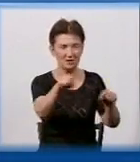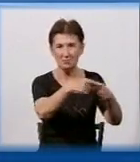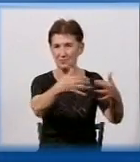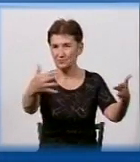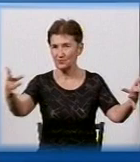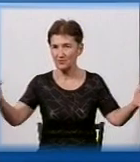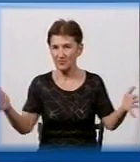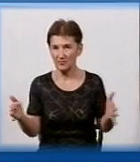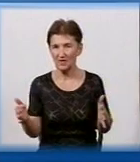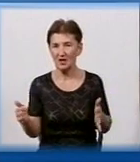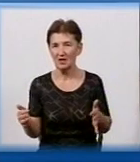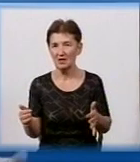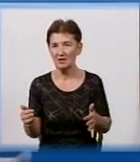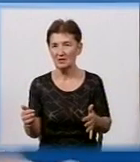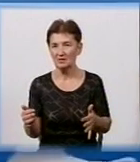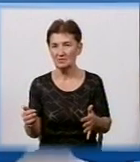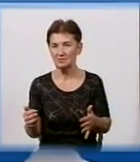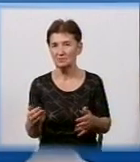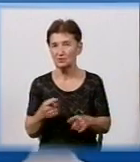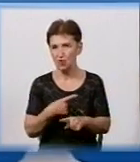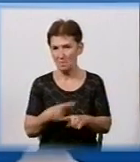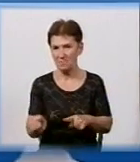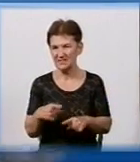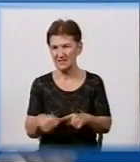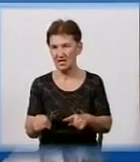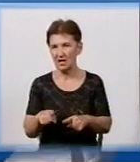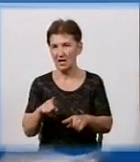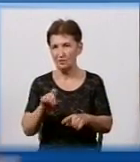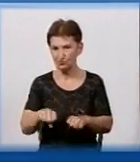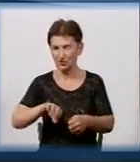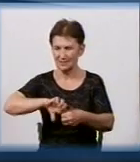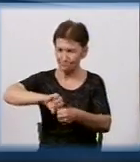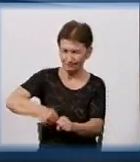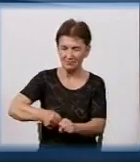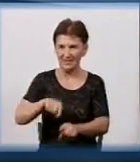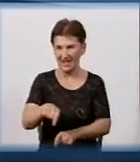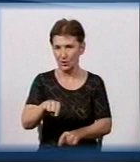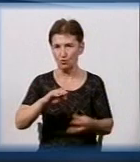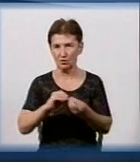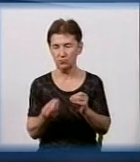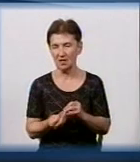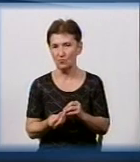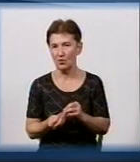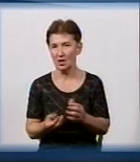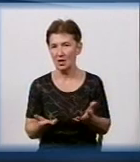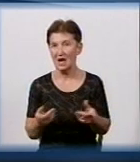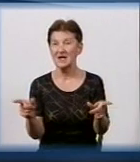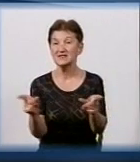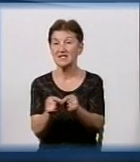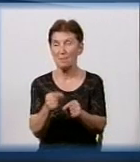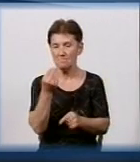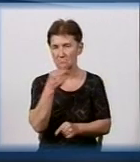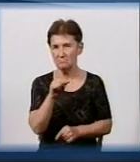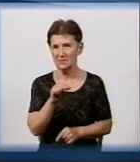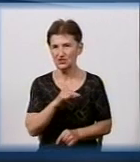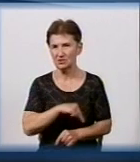поруч, хтось десь щось малює, ну, тим швидше ви подолаєте цю проблему, чи ми всі подолаємо? Отже, з ким найкраще співпрацюєте? Чи є така